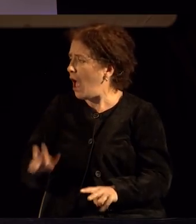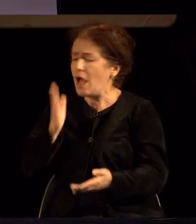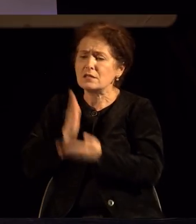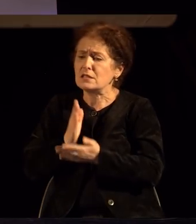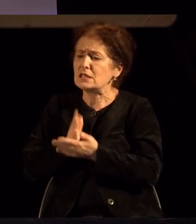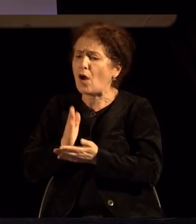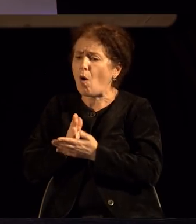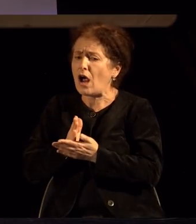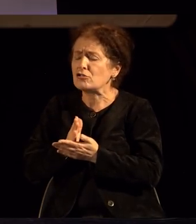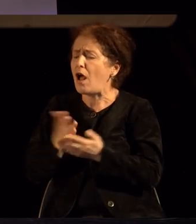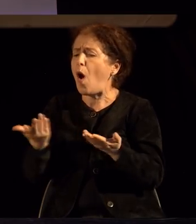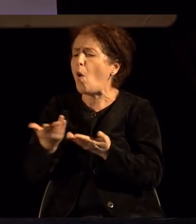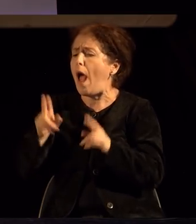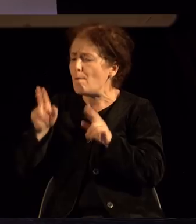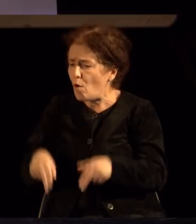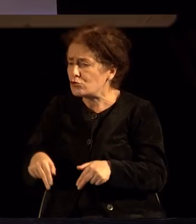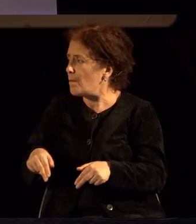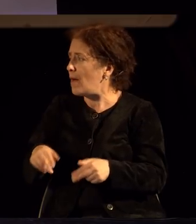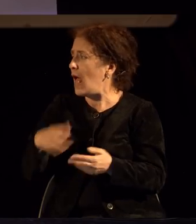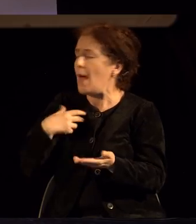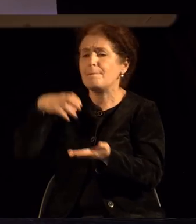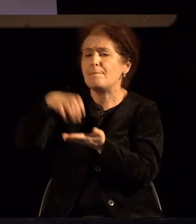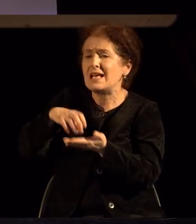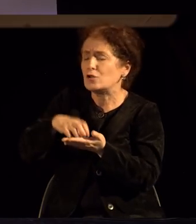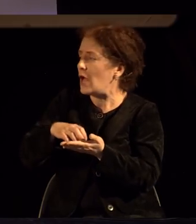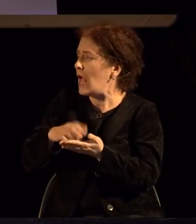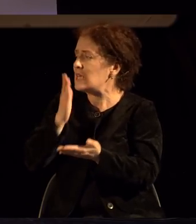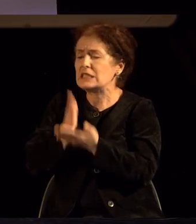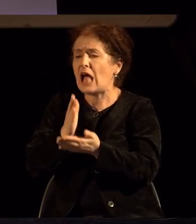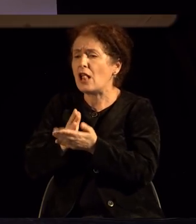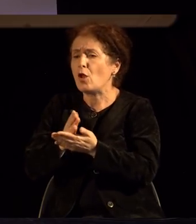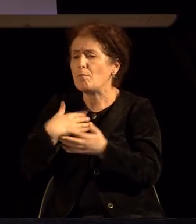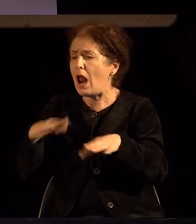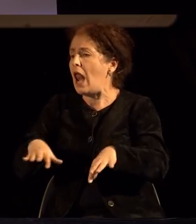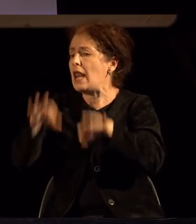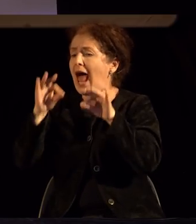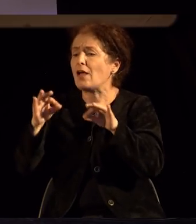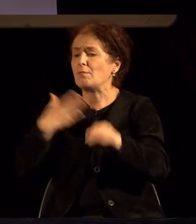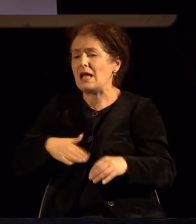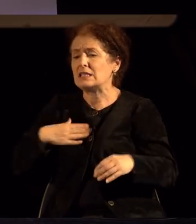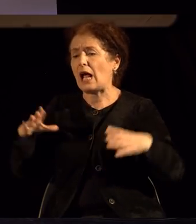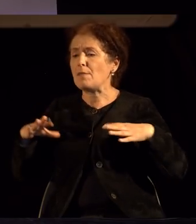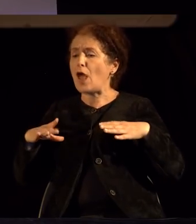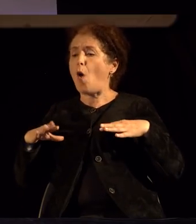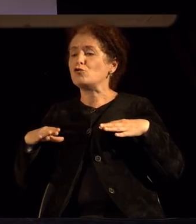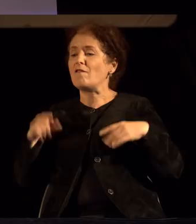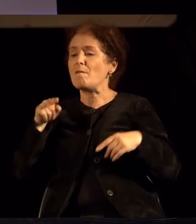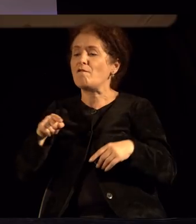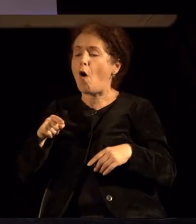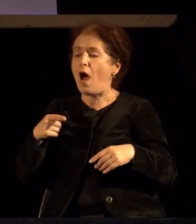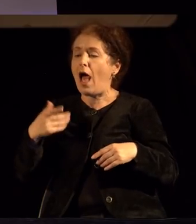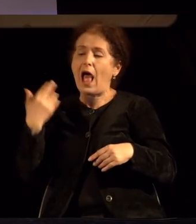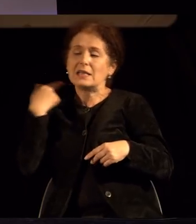секој поглед, на секој можен начин, на секој место и во секој прилика, наогам начин да уживам во тоа.